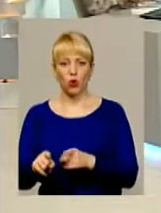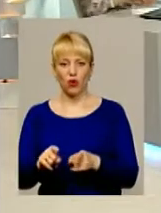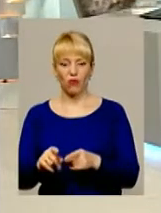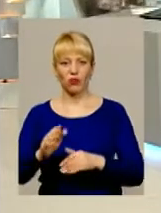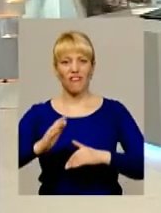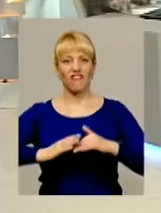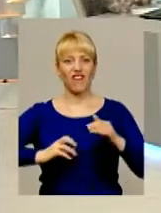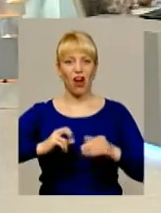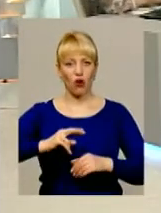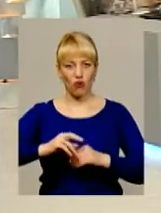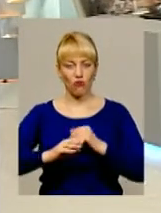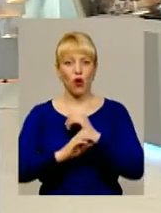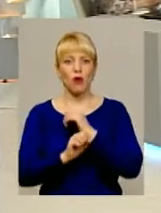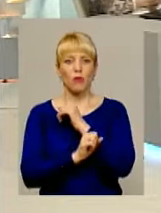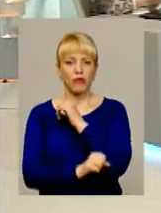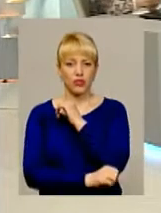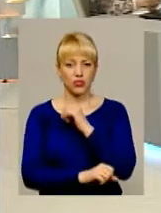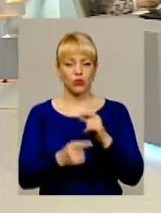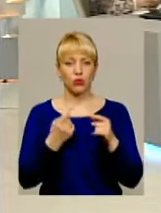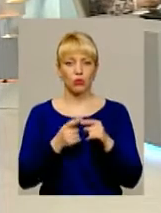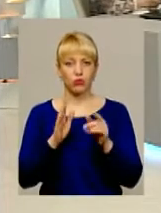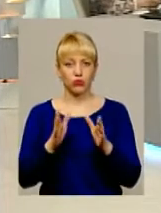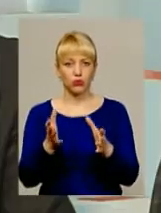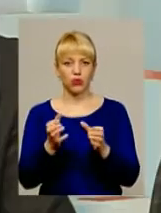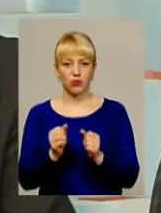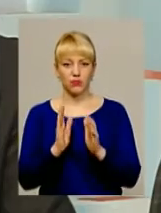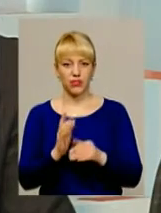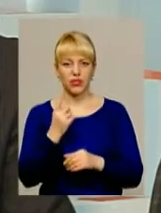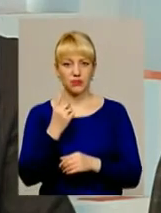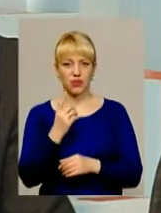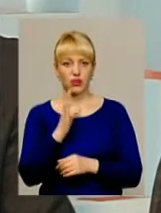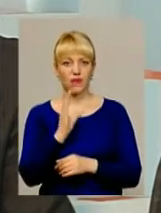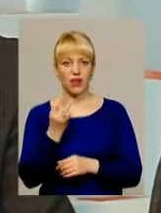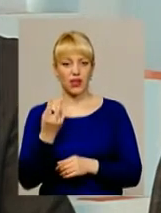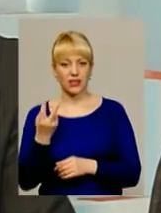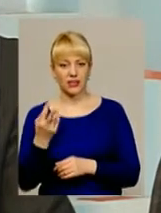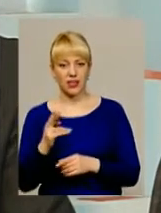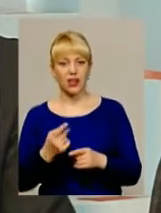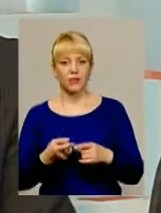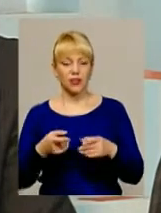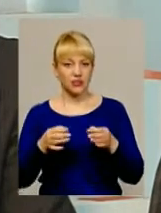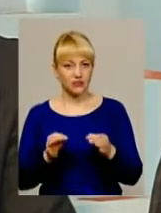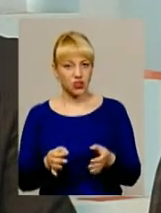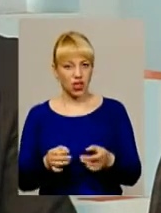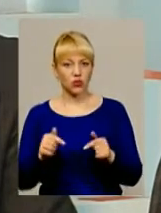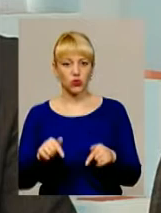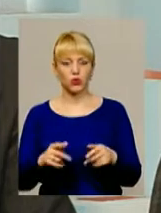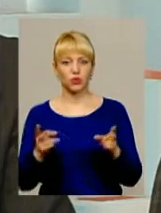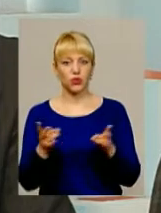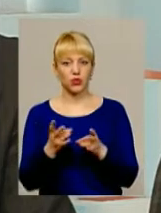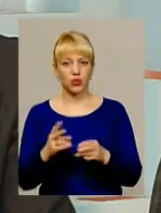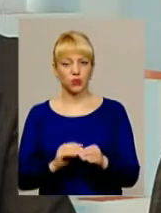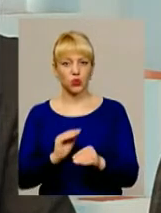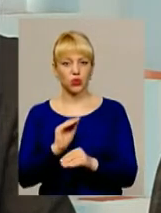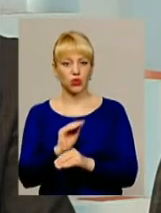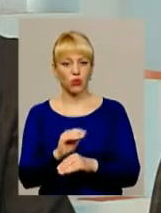професійну, будуть її отримувати тільки аж з 1 вересня. І, звичайно, тут потрібен додатковий